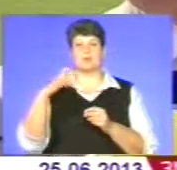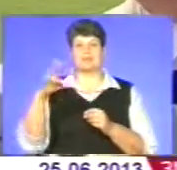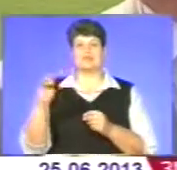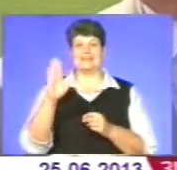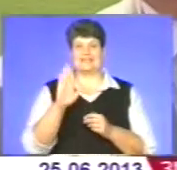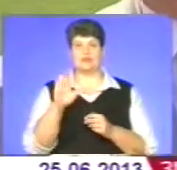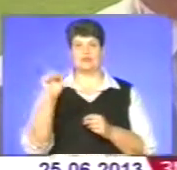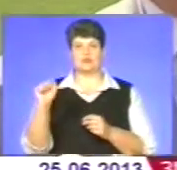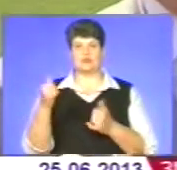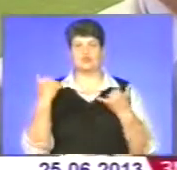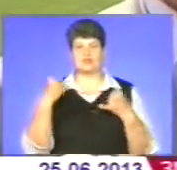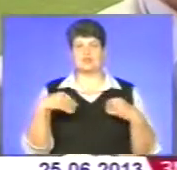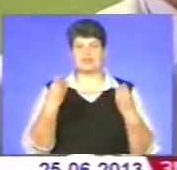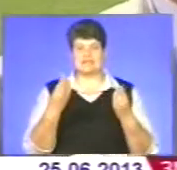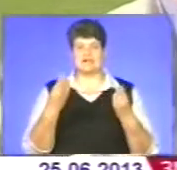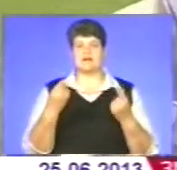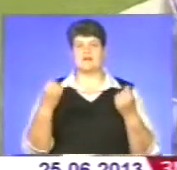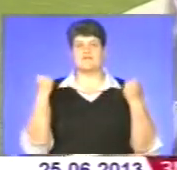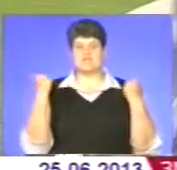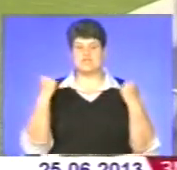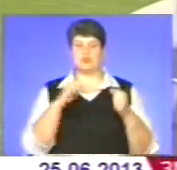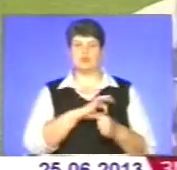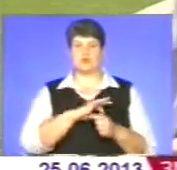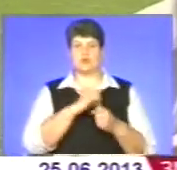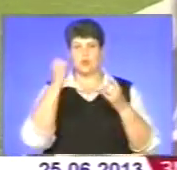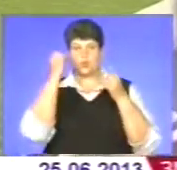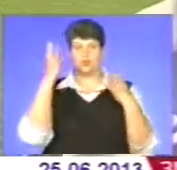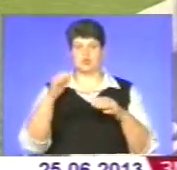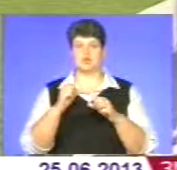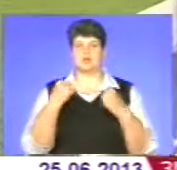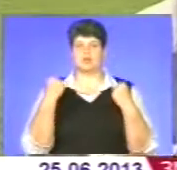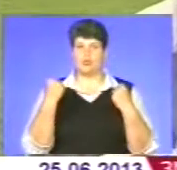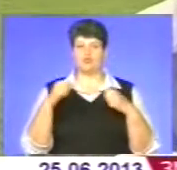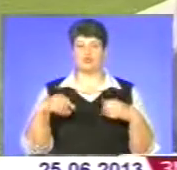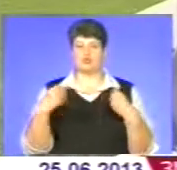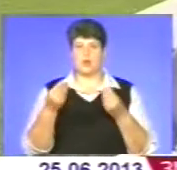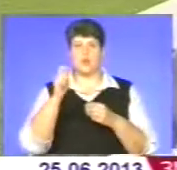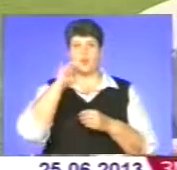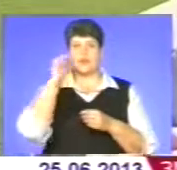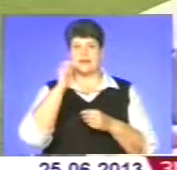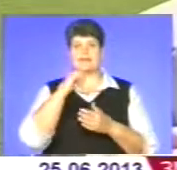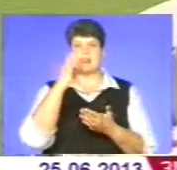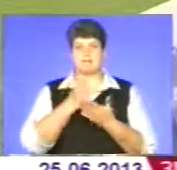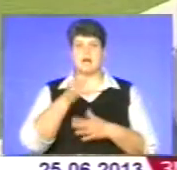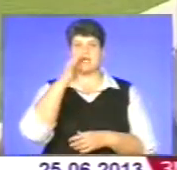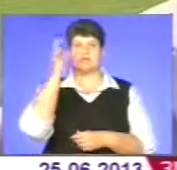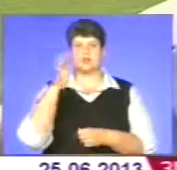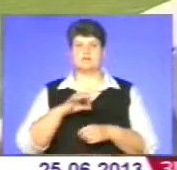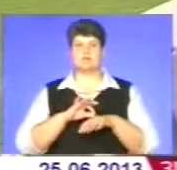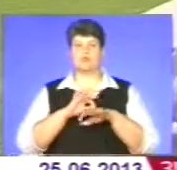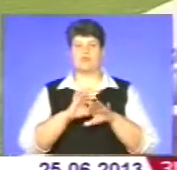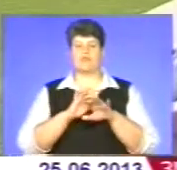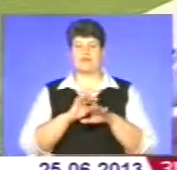увага сьогодні в фізичному вихованні, культурі, спорту віддається. Ви знаєте, що Україна має досвід проведення